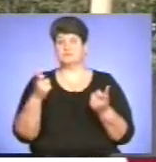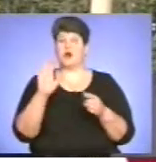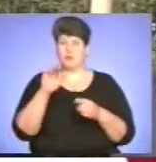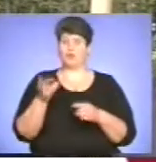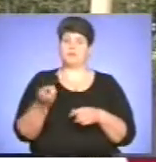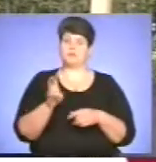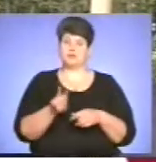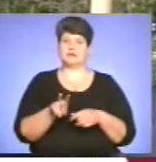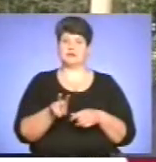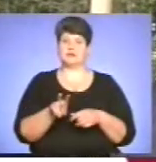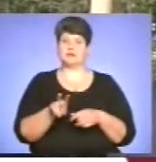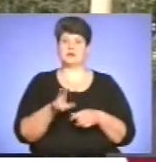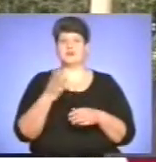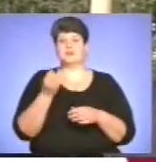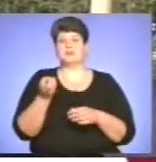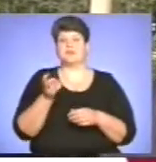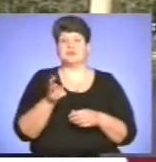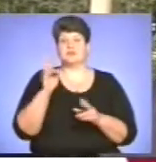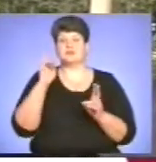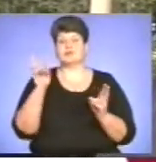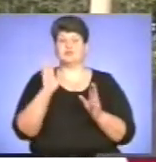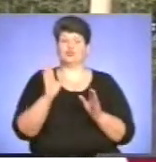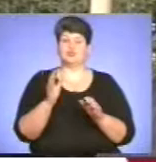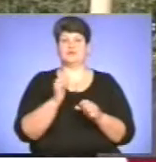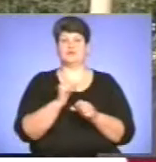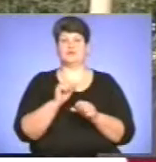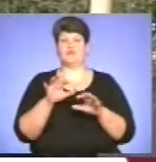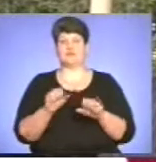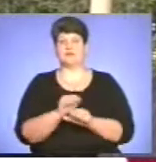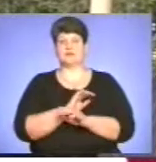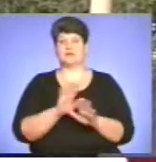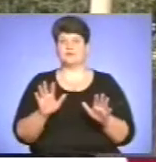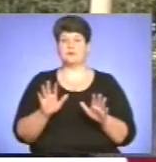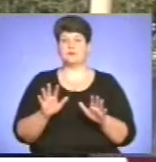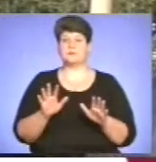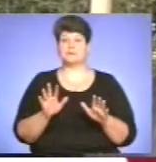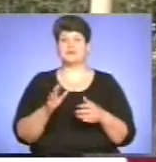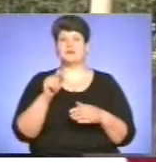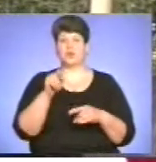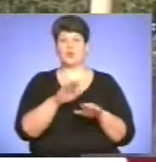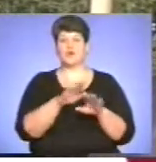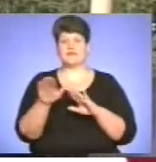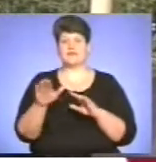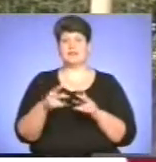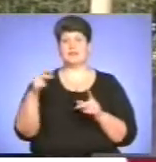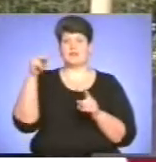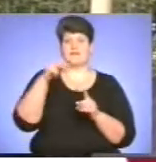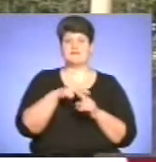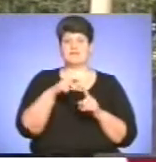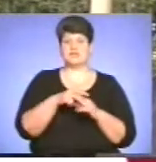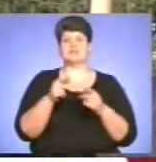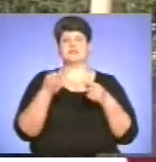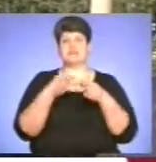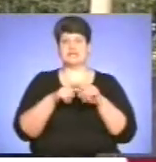прийди, а чи ще ти застанеш там того власника чи роботодавця. І при такому рівні навантаженості і кількості технічних